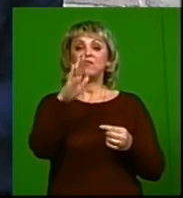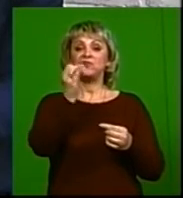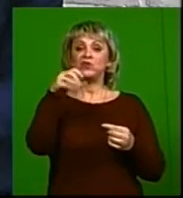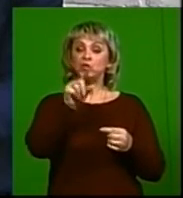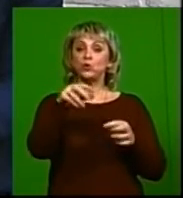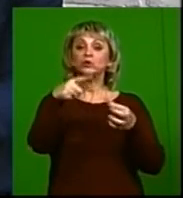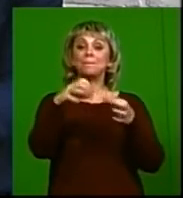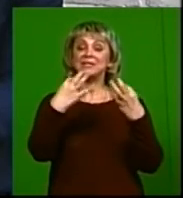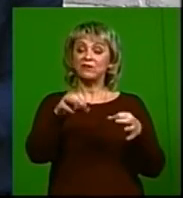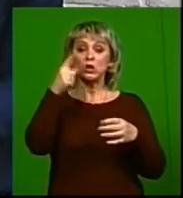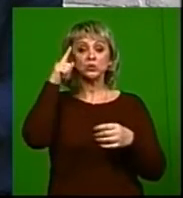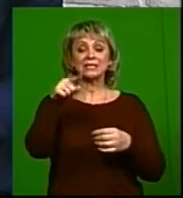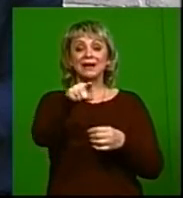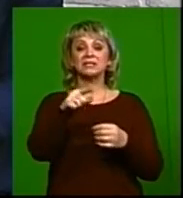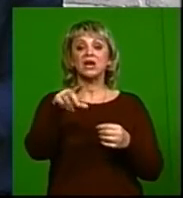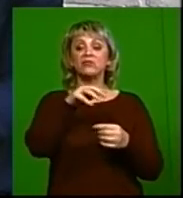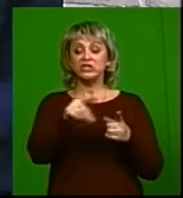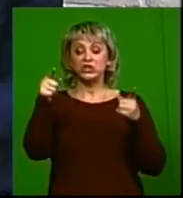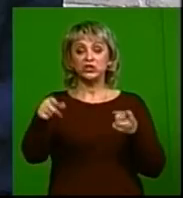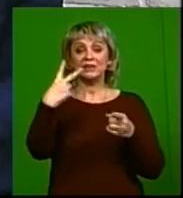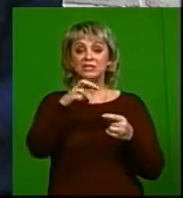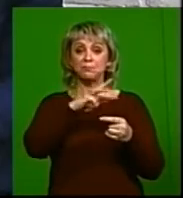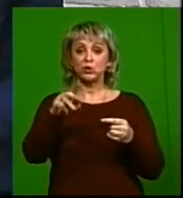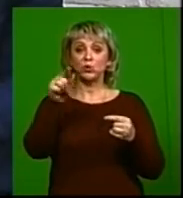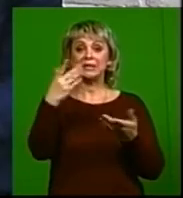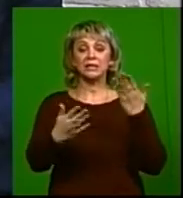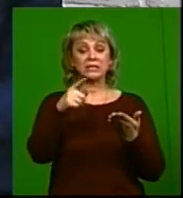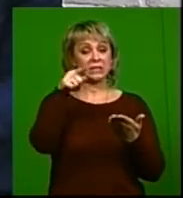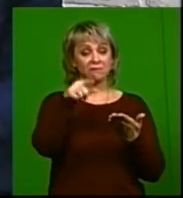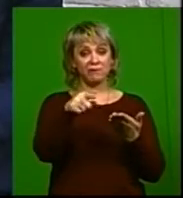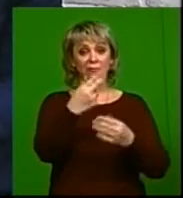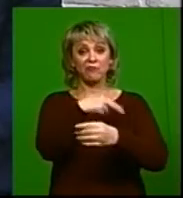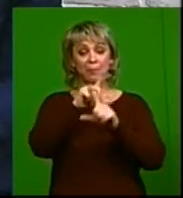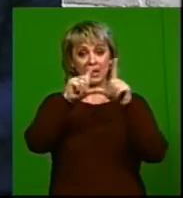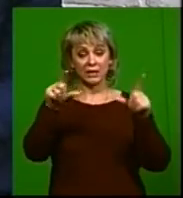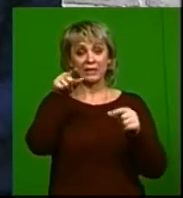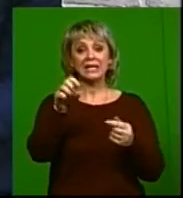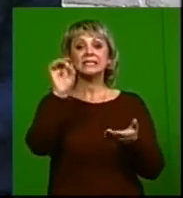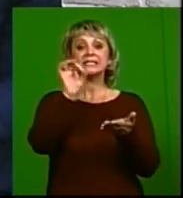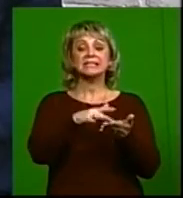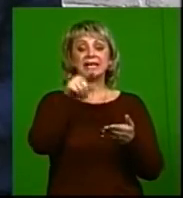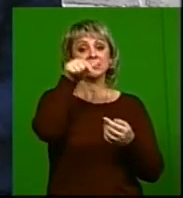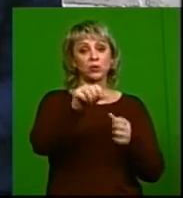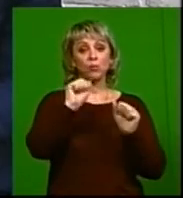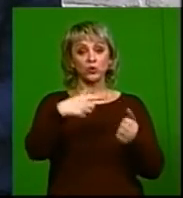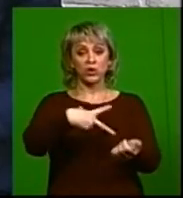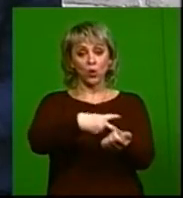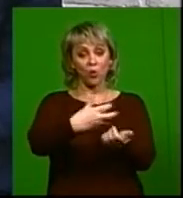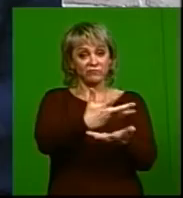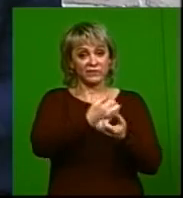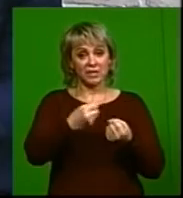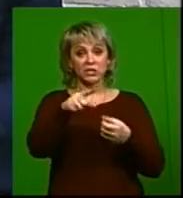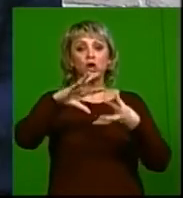позволяет узнать свой ВИЧ-штатус в течение 20 минут. То есть, если в поликлинике или в центре СПИДа мы сдаем кровь из вены и